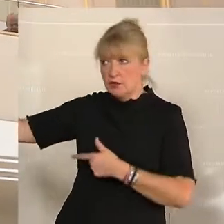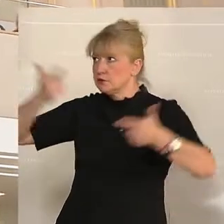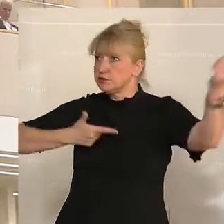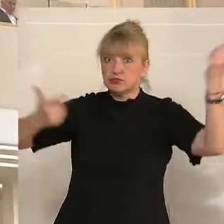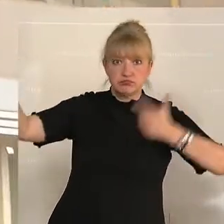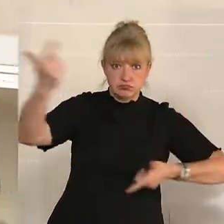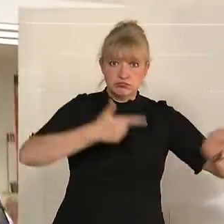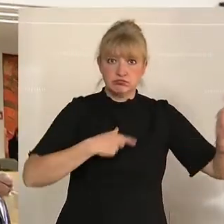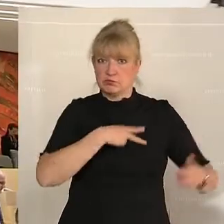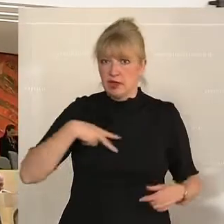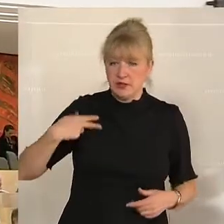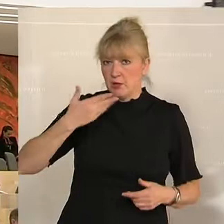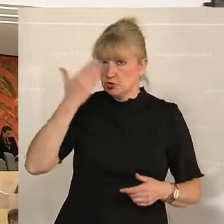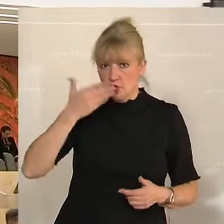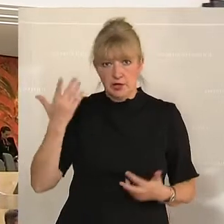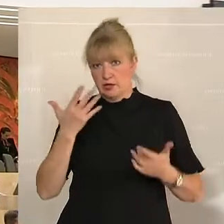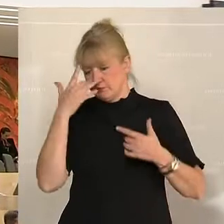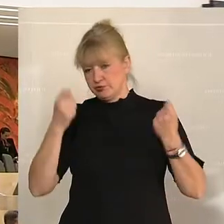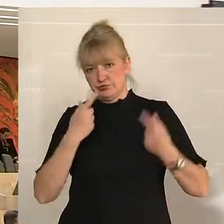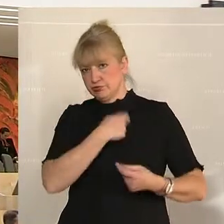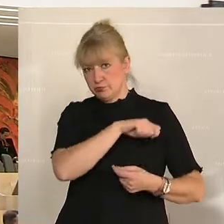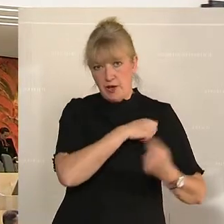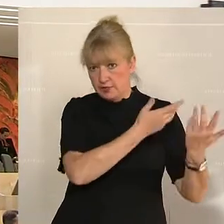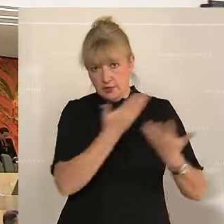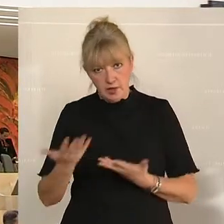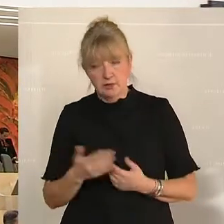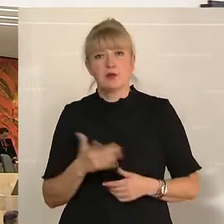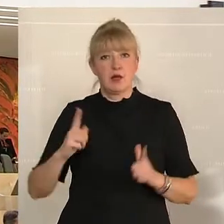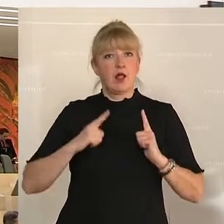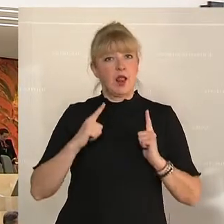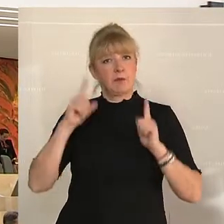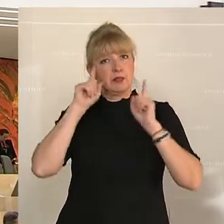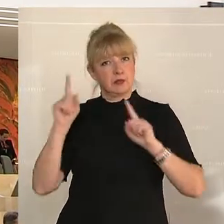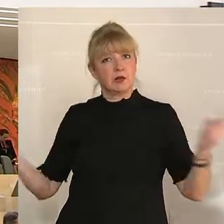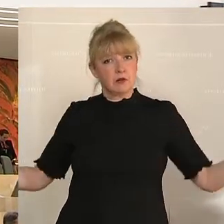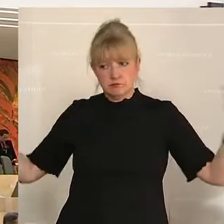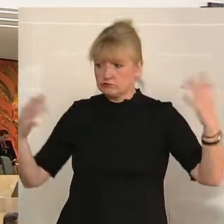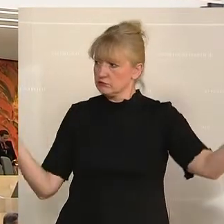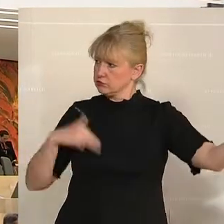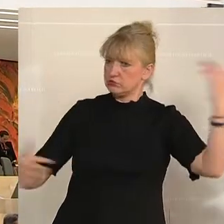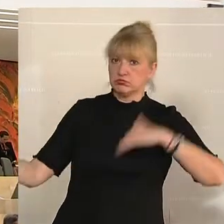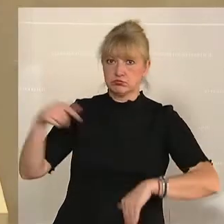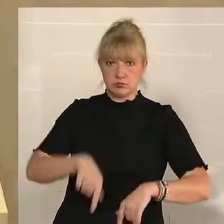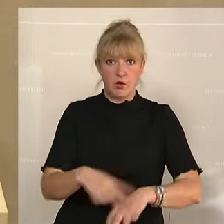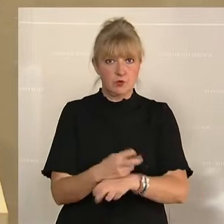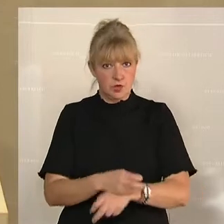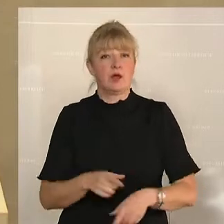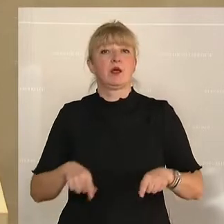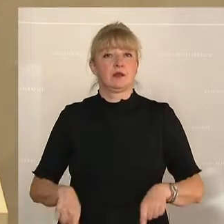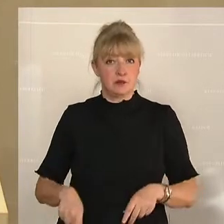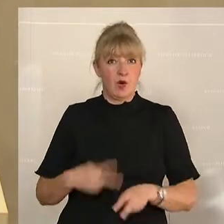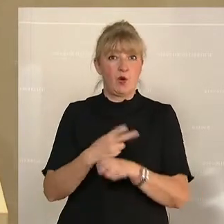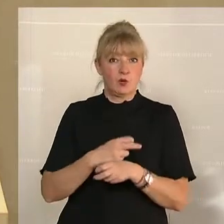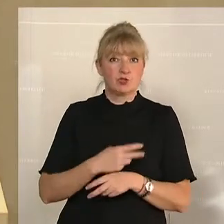Litauen, Dänemark, Tschechien, Spanien, kommen Lebendtiere nach Österreich, um dann auf österreichischen